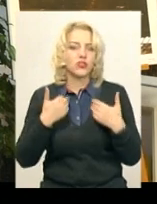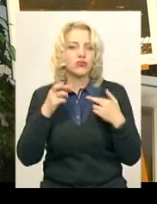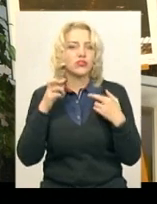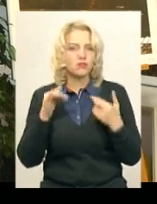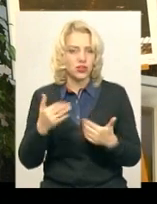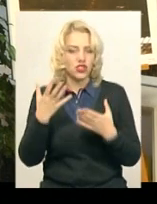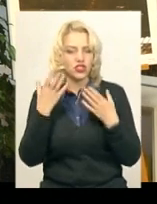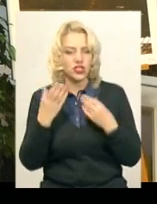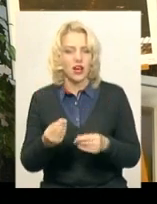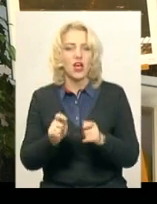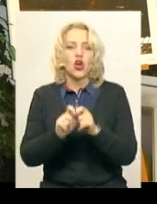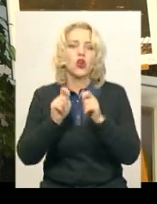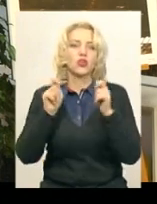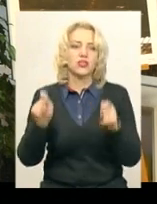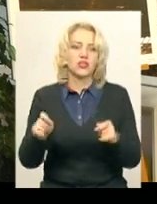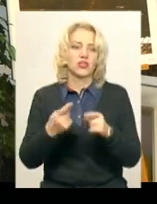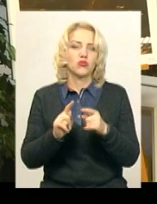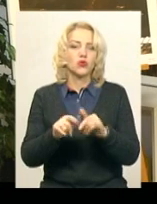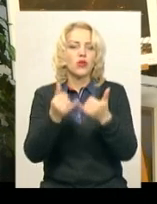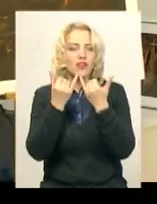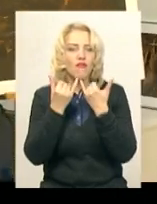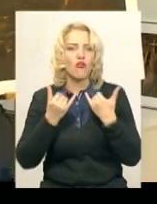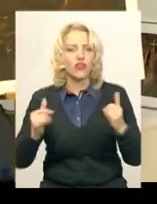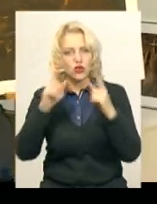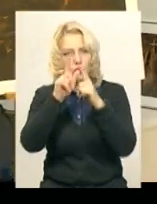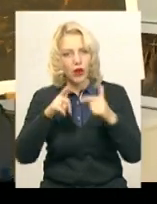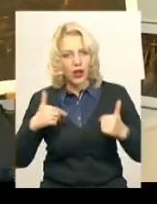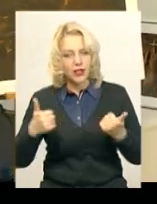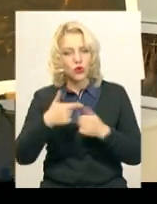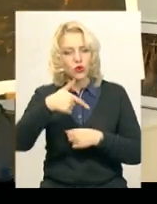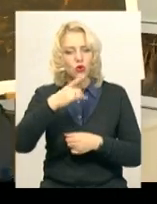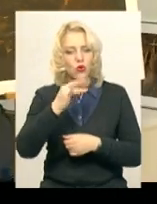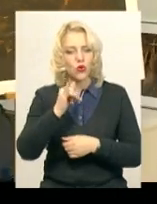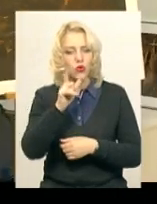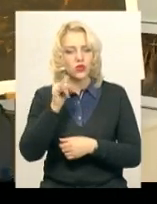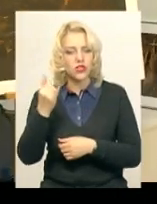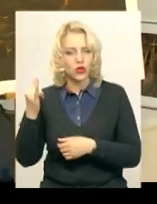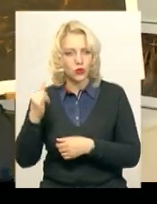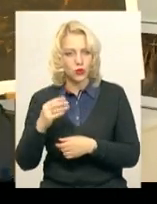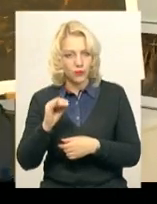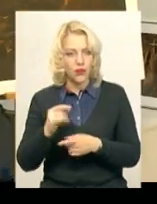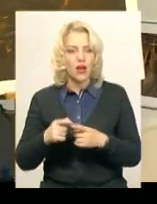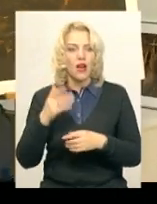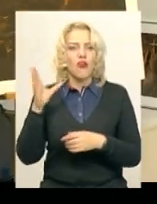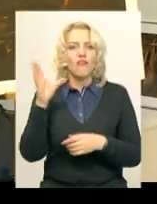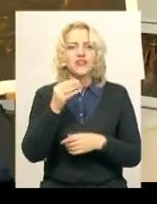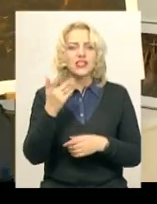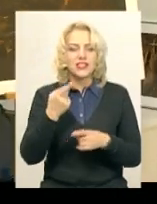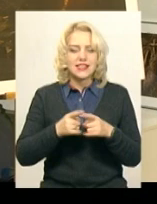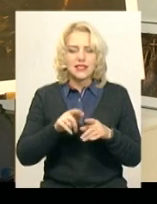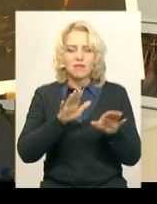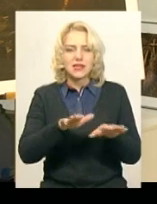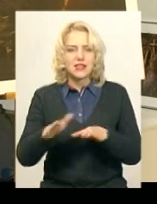розкрити цю дивовижну країну Грузію. Всі вони відносяться до таких гірських